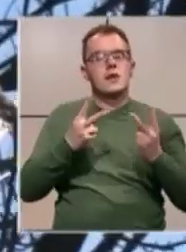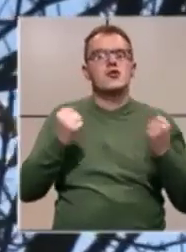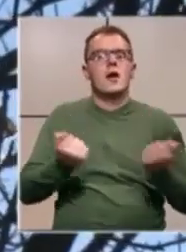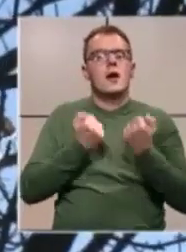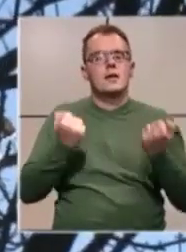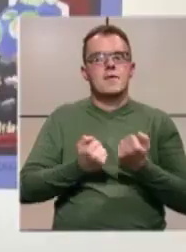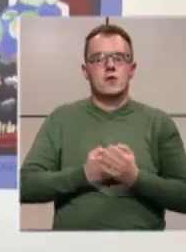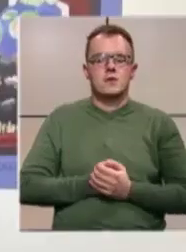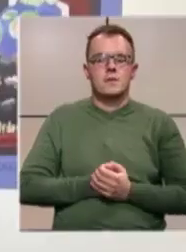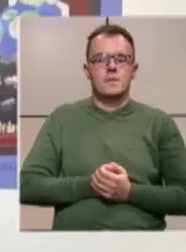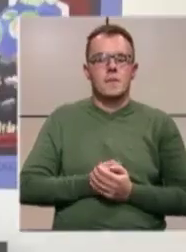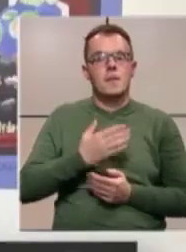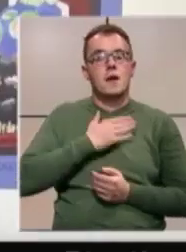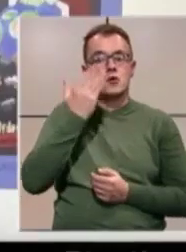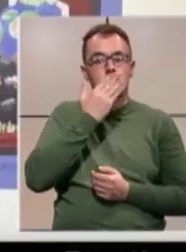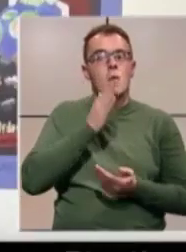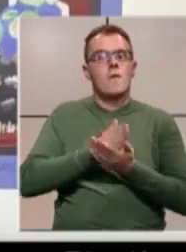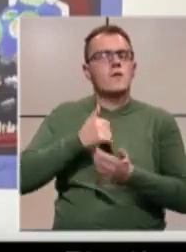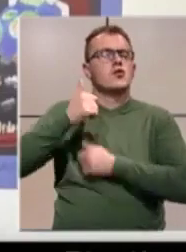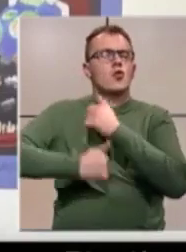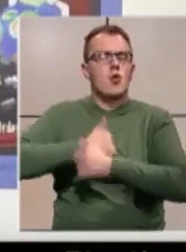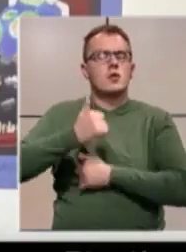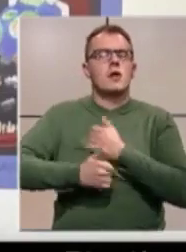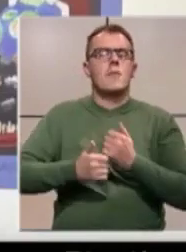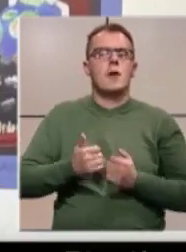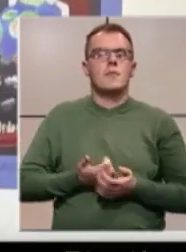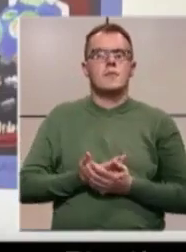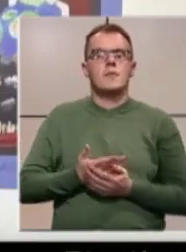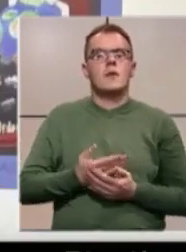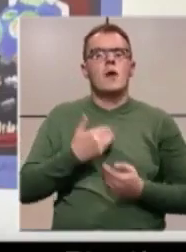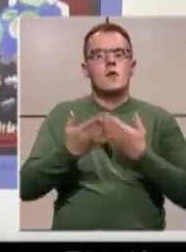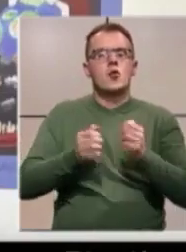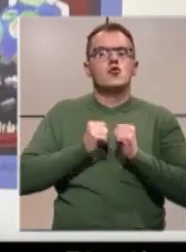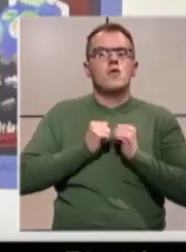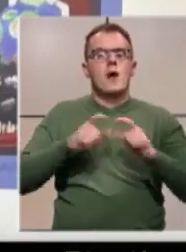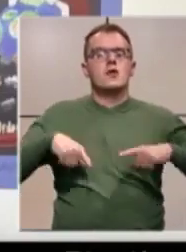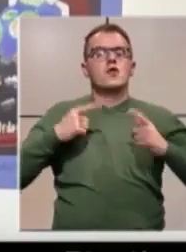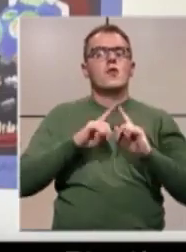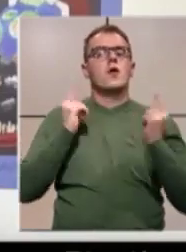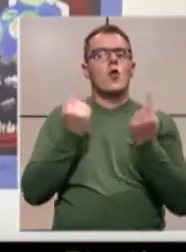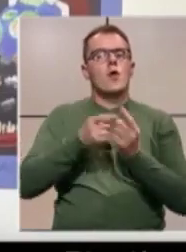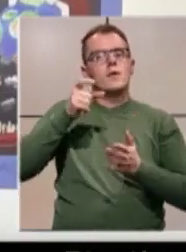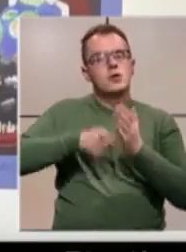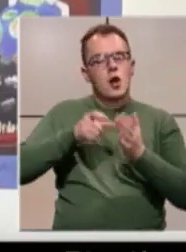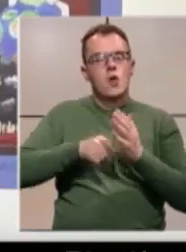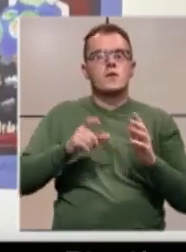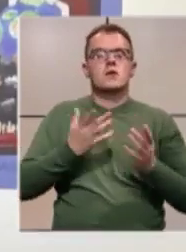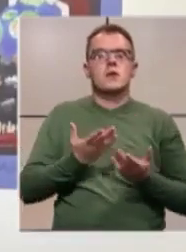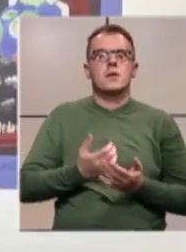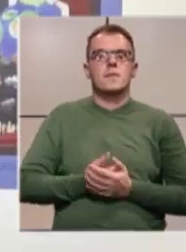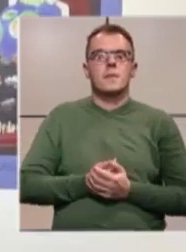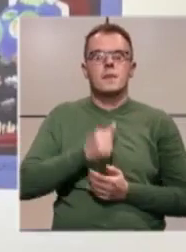aktivnosti. Naša škola već godinama baštini očuvanja životne okoline, članovi sunskih